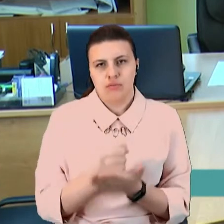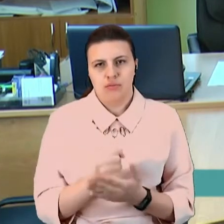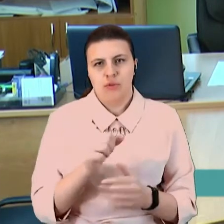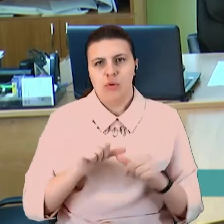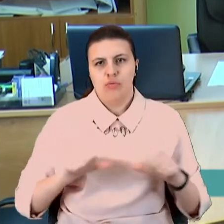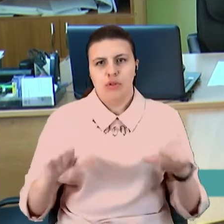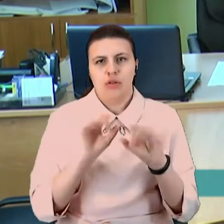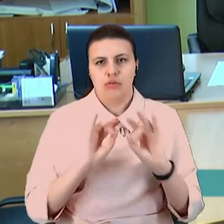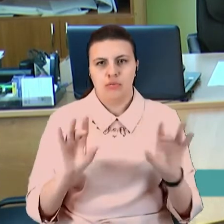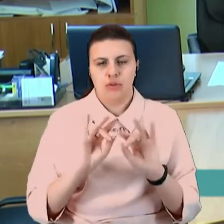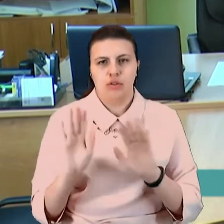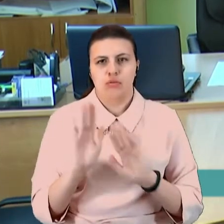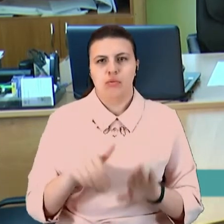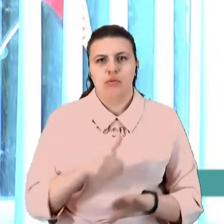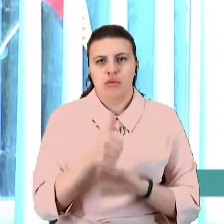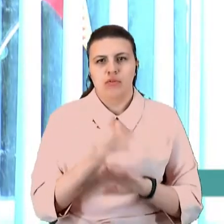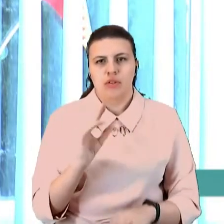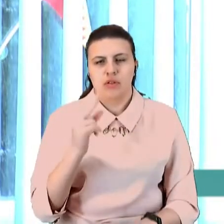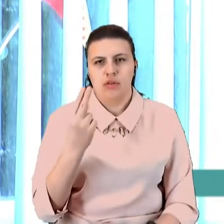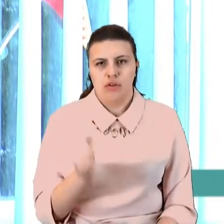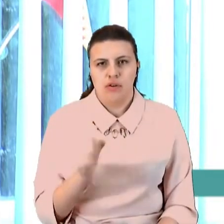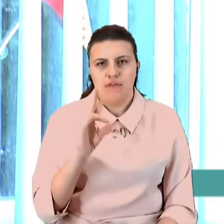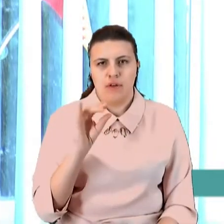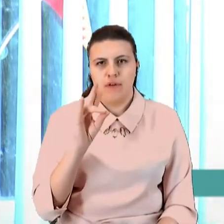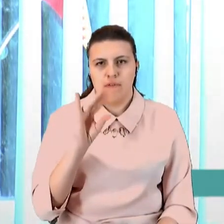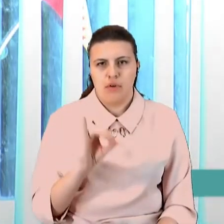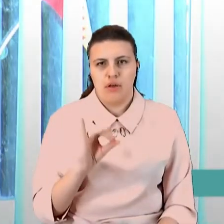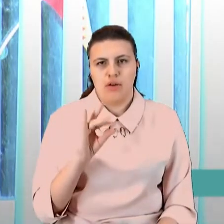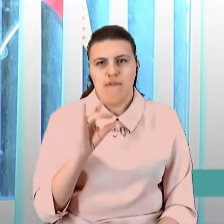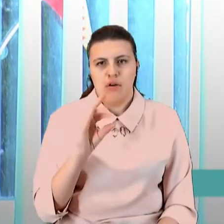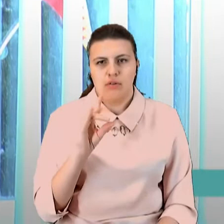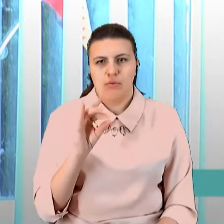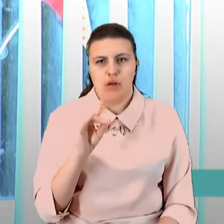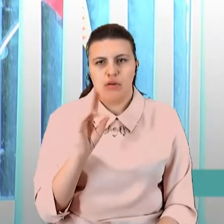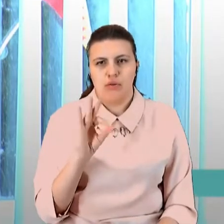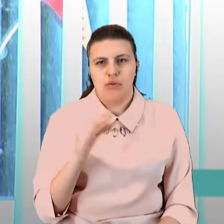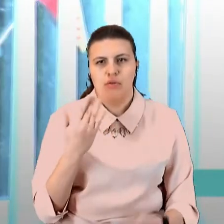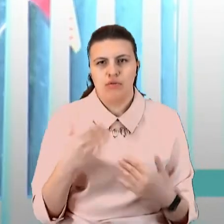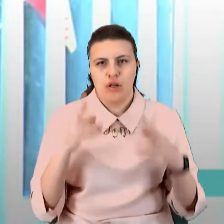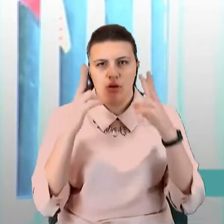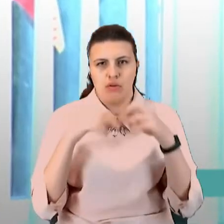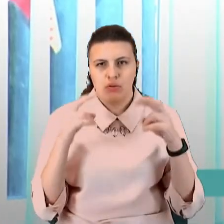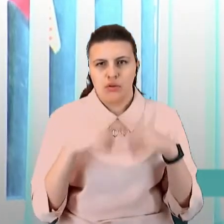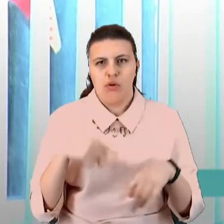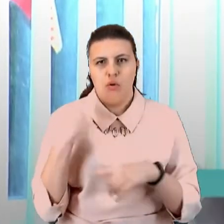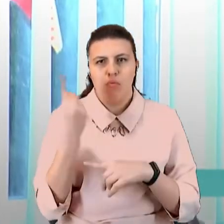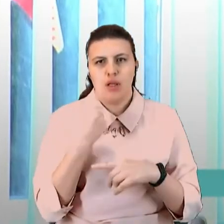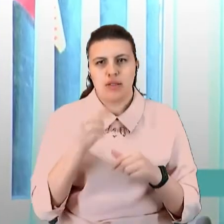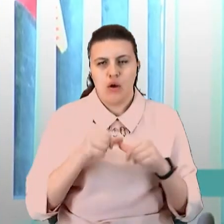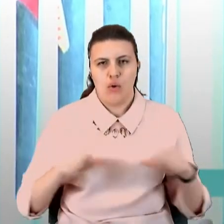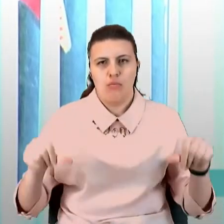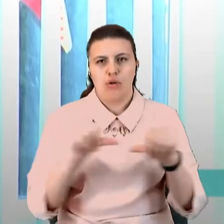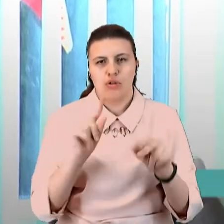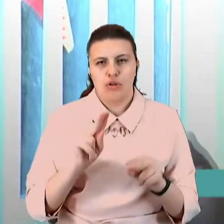голови Авдіївської військово-цивільної адміністрації Євгену Дубенко. Це вже розглядає обласна комісія щодо компенсації, але ми вказуємо стан,